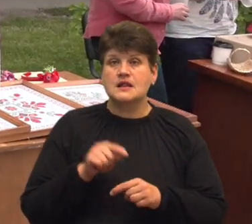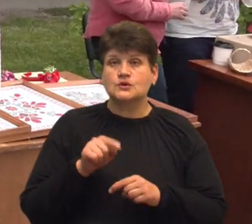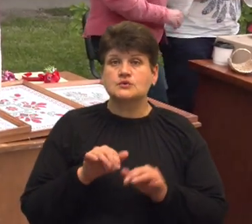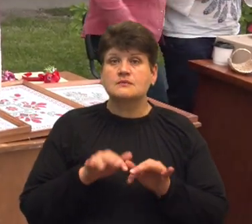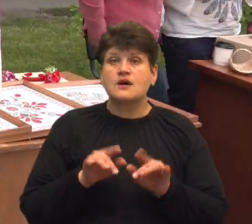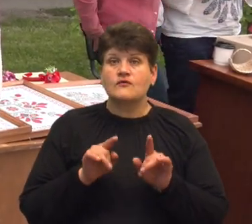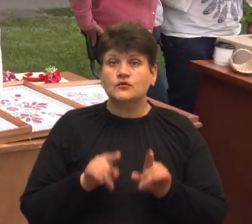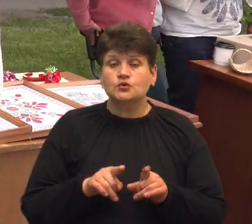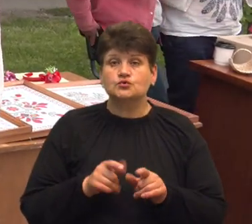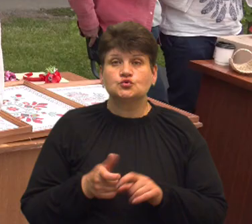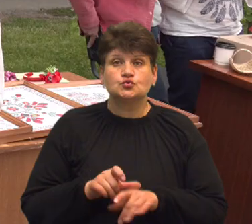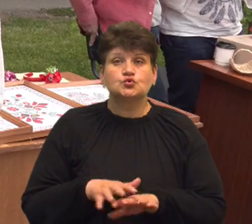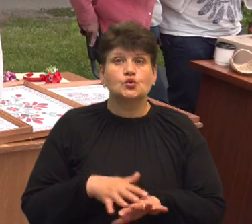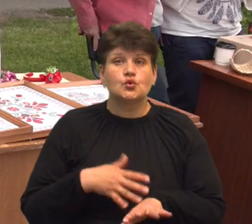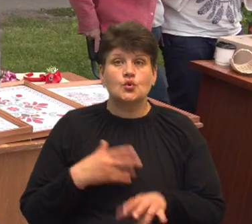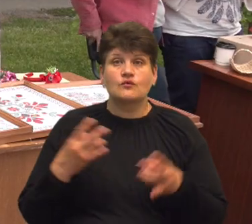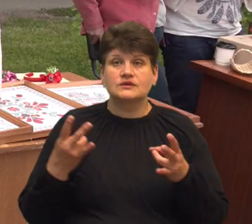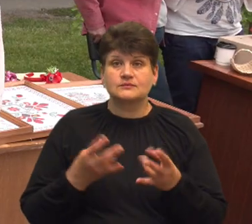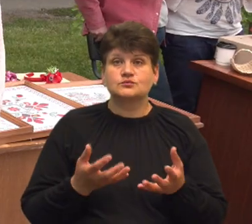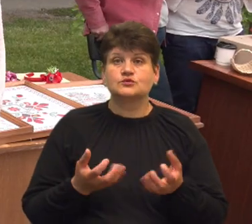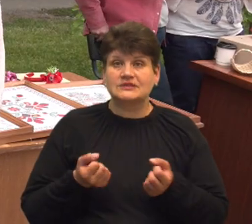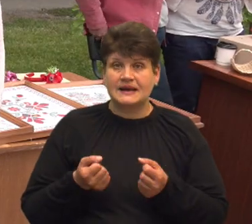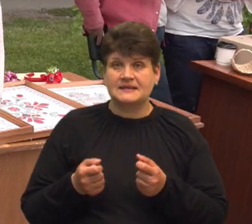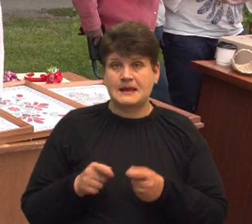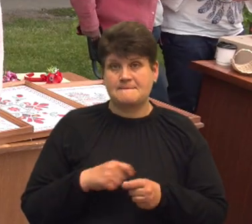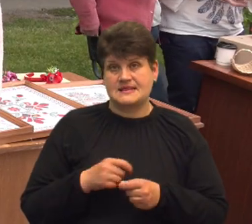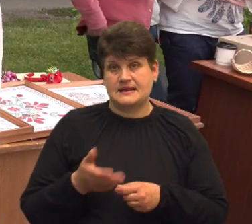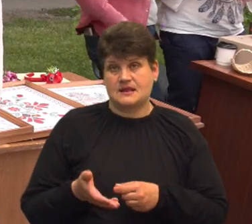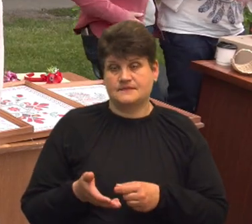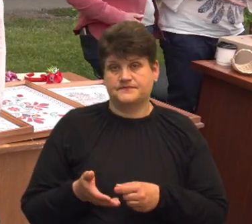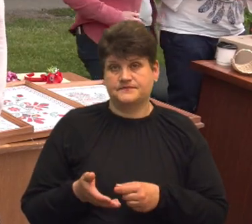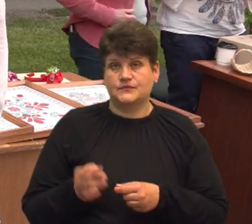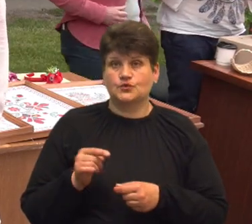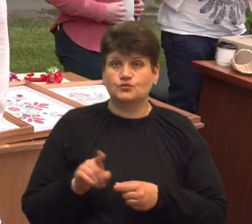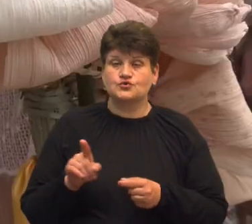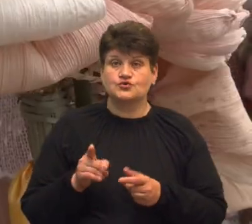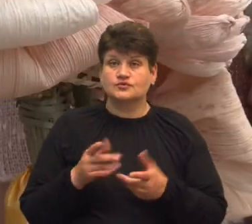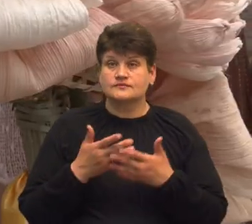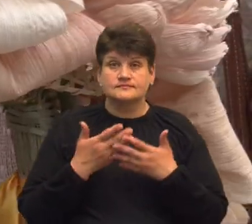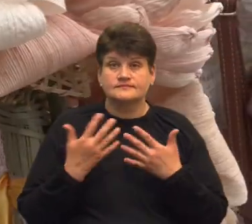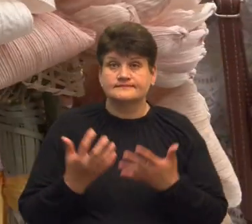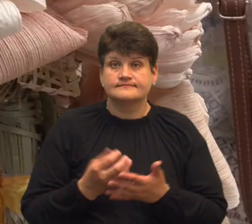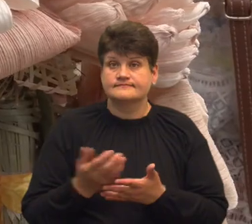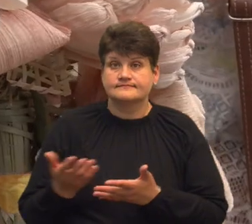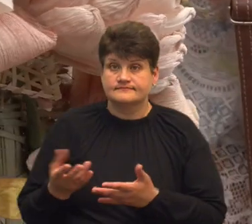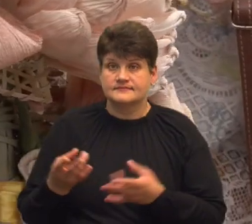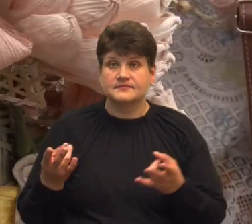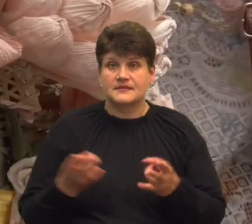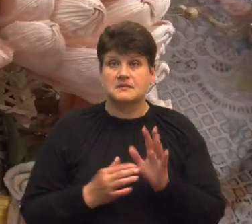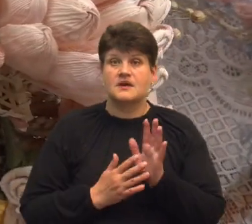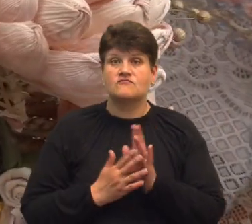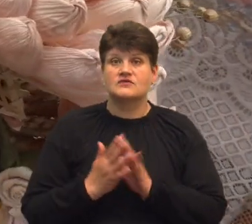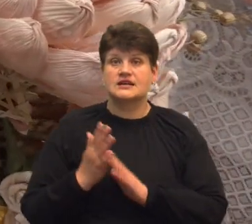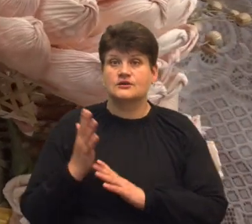що дуже довго треба, щоб отримати цей матеріал. Тому що його ніде не знайдеш, його треба виростити,